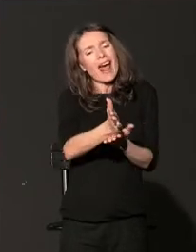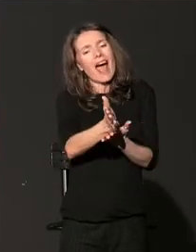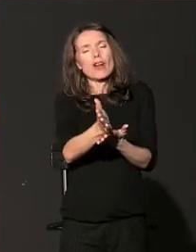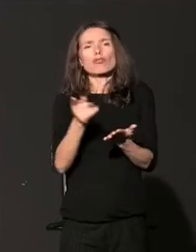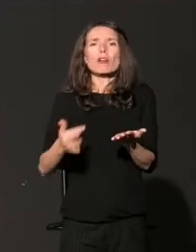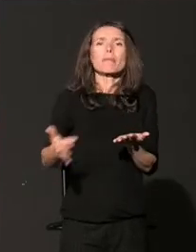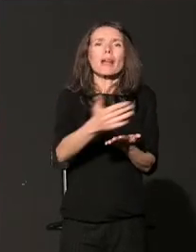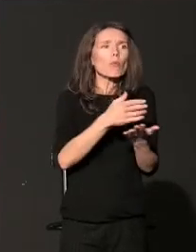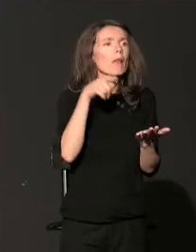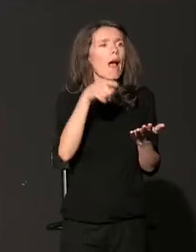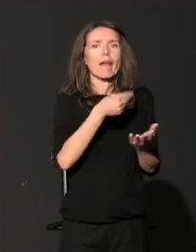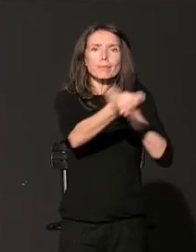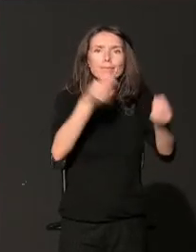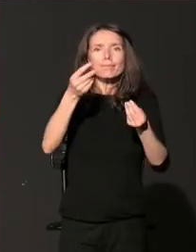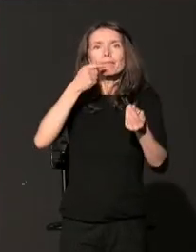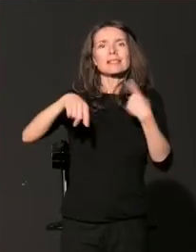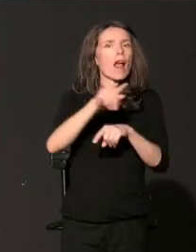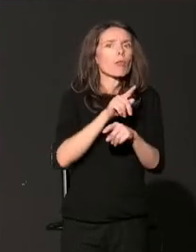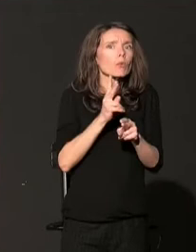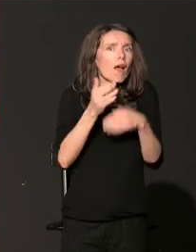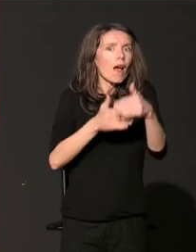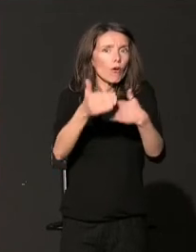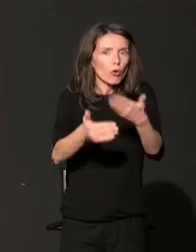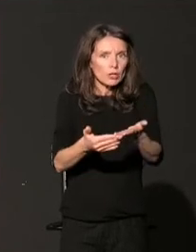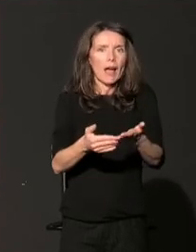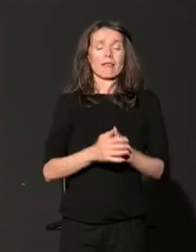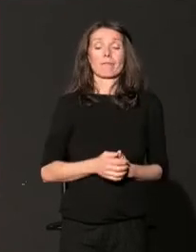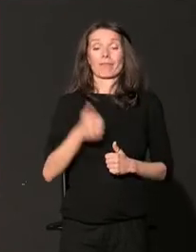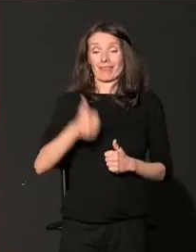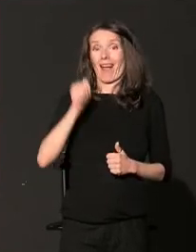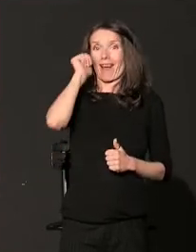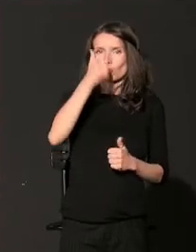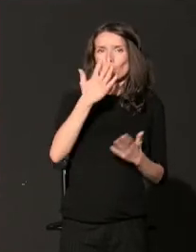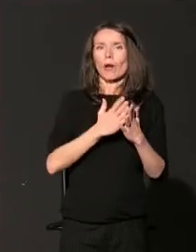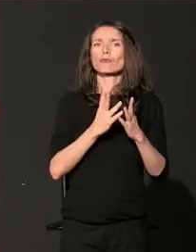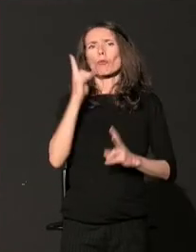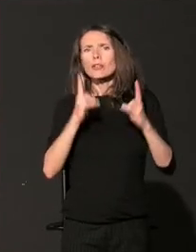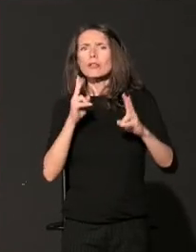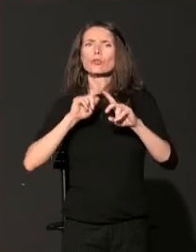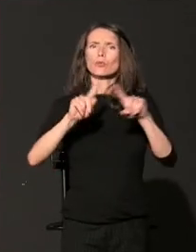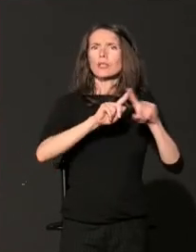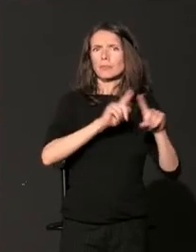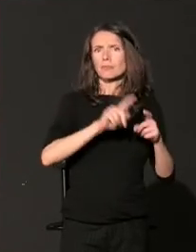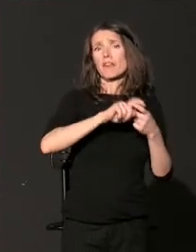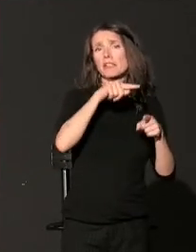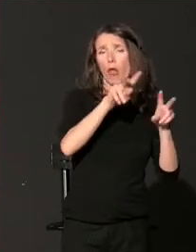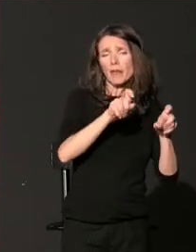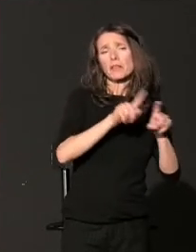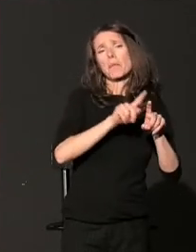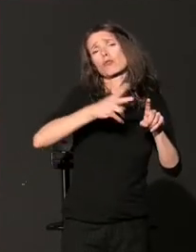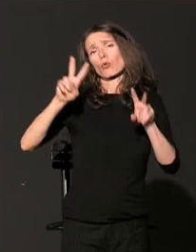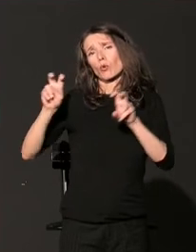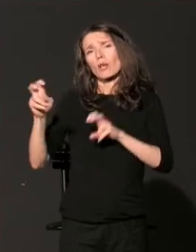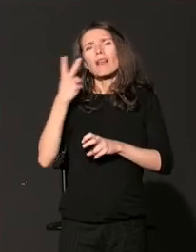Diskusije koje su pred nama će se dotaći i ovih, ali i niza drugih tema, u želji da zajedno odrudimo koji su to neki novi